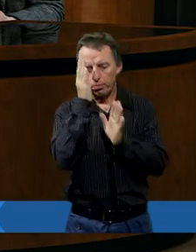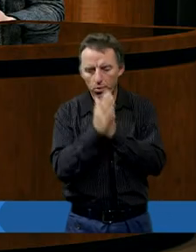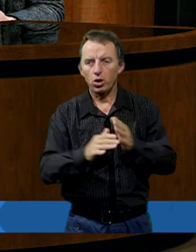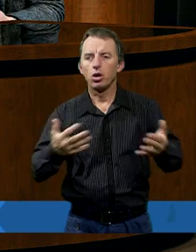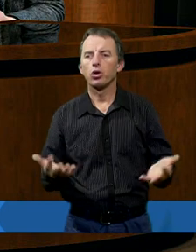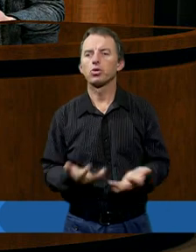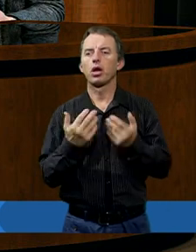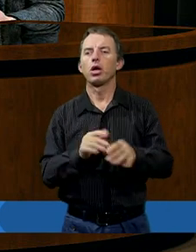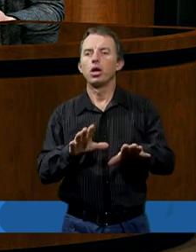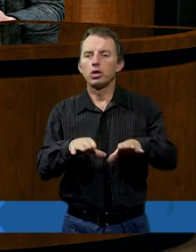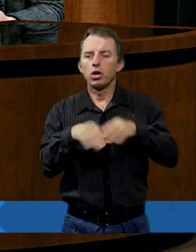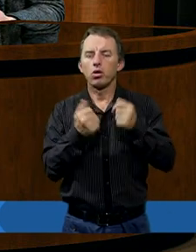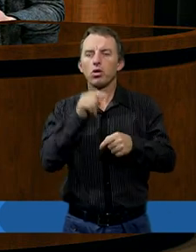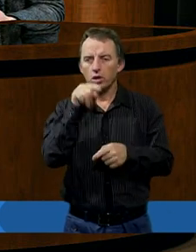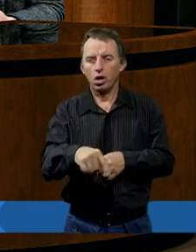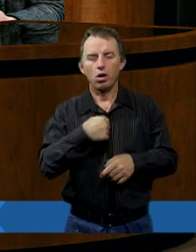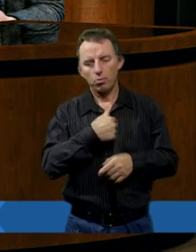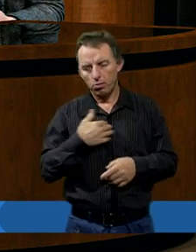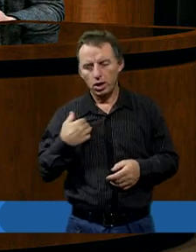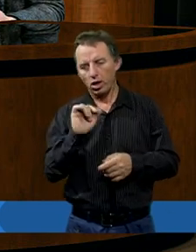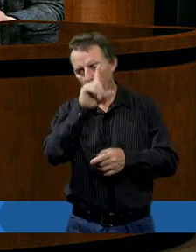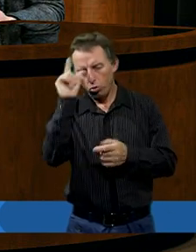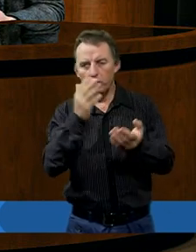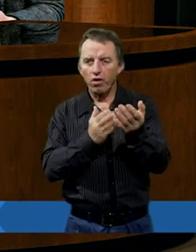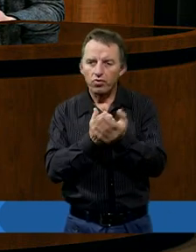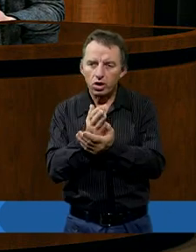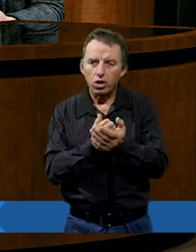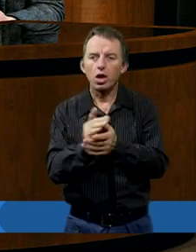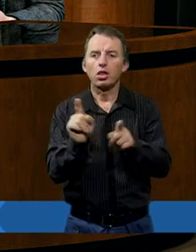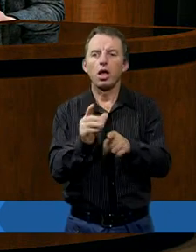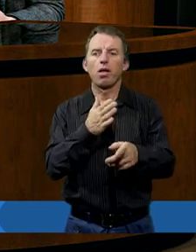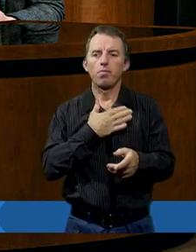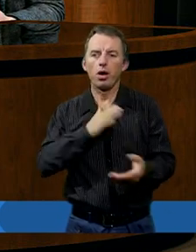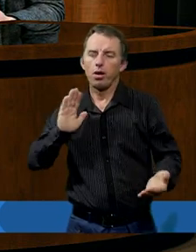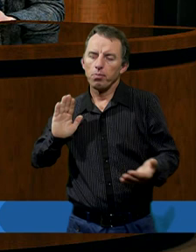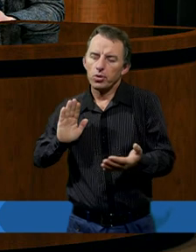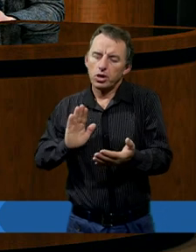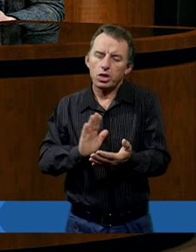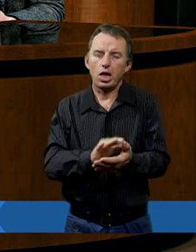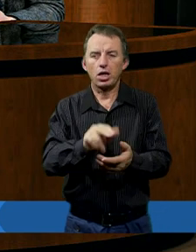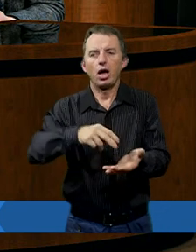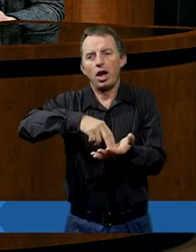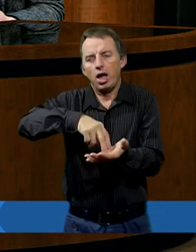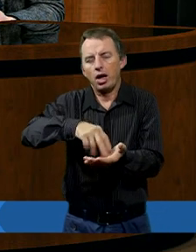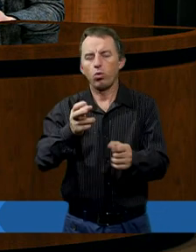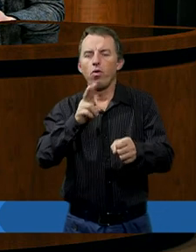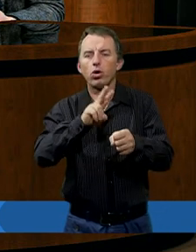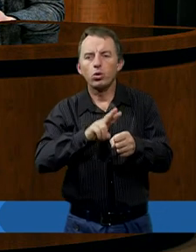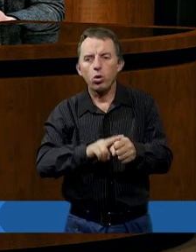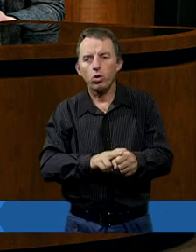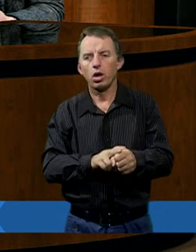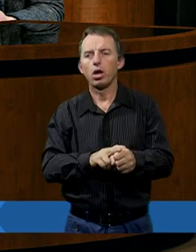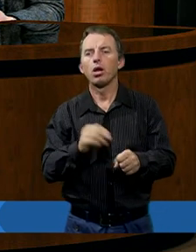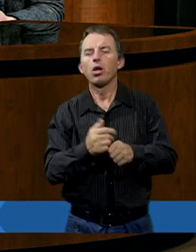To już zaczęłaś od tego, czy my jako ludzie wierzący, tak, na pewno mamy mniej tych lęków, które